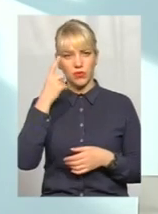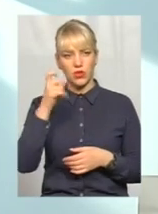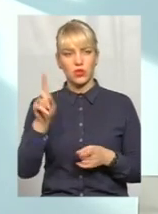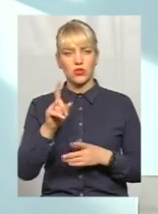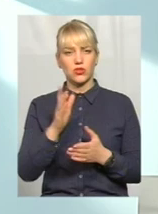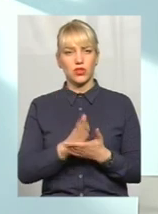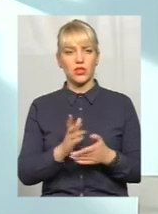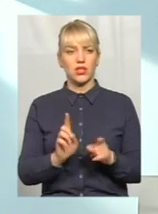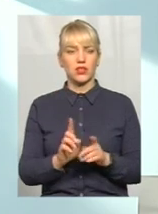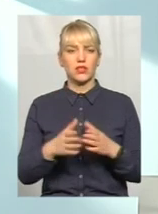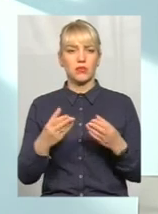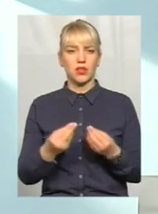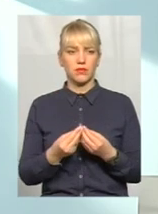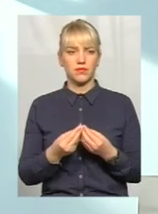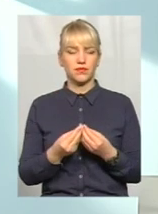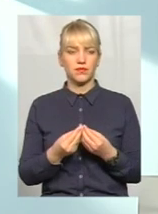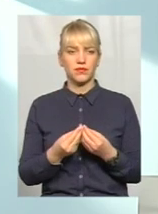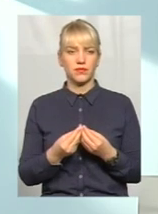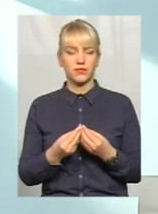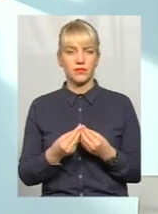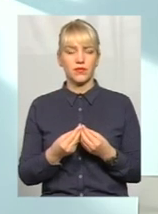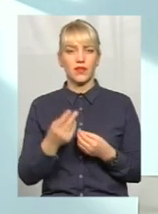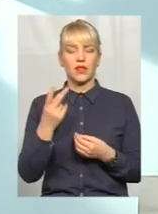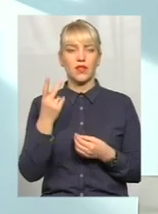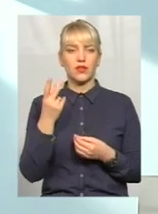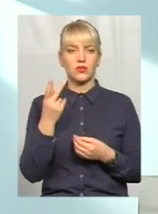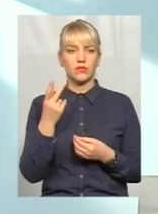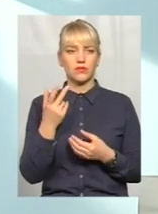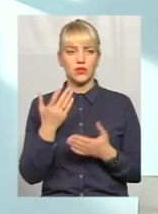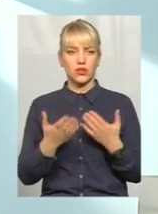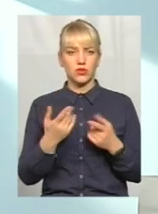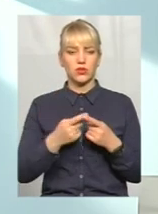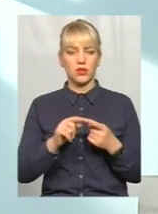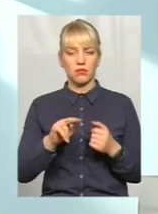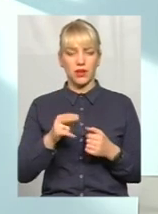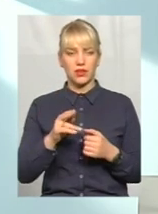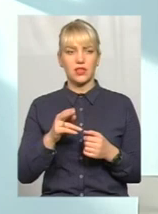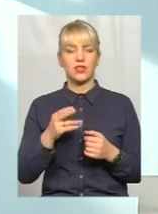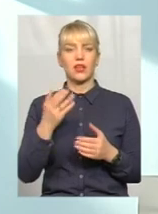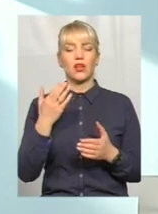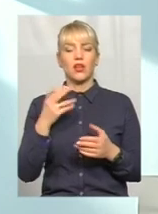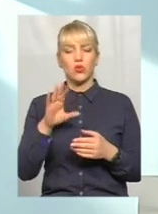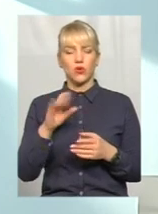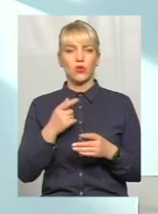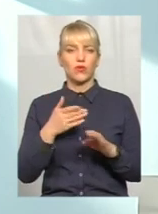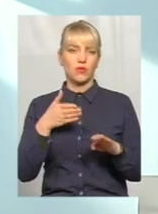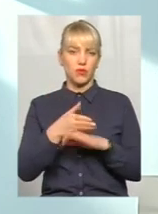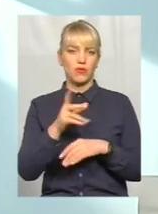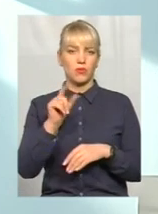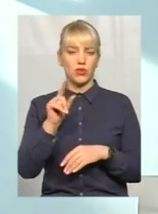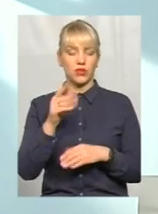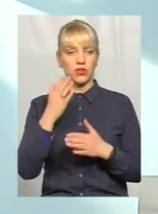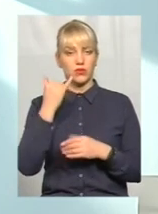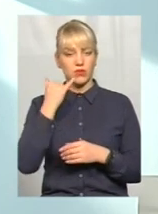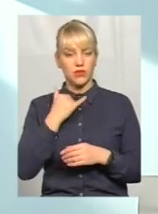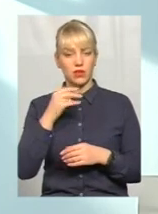є така сім'я і так далі. На другий, якщо це в п'ятницю, то це буде в понеділок. Якщо поступив дзвінок в